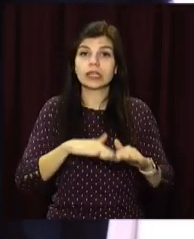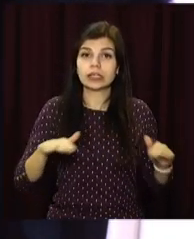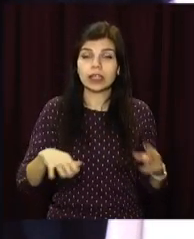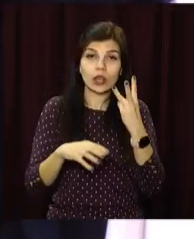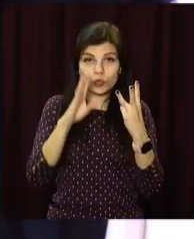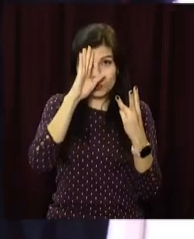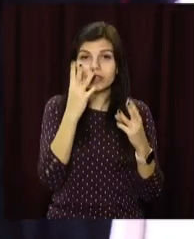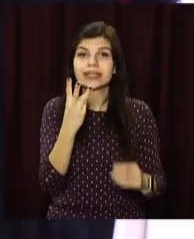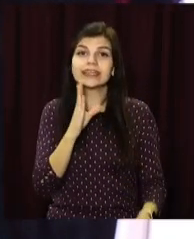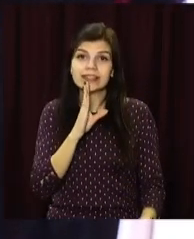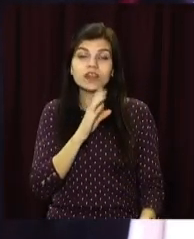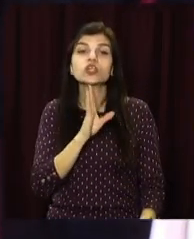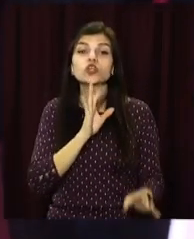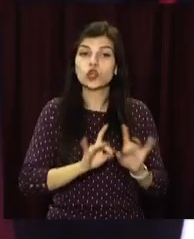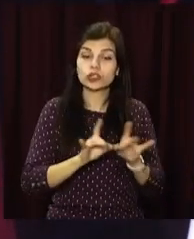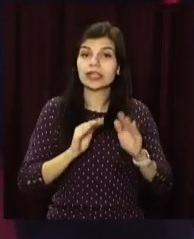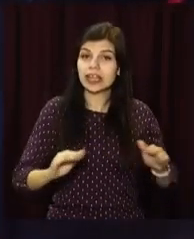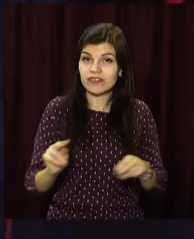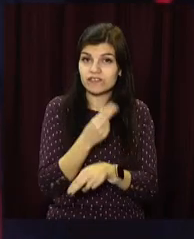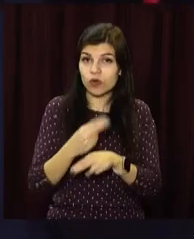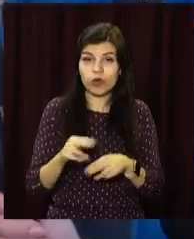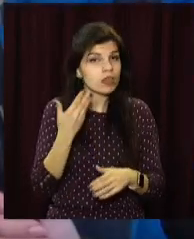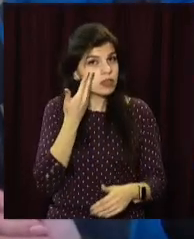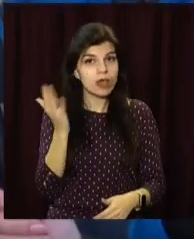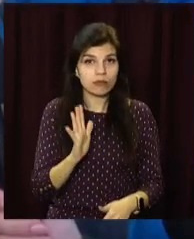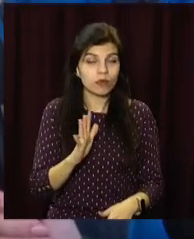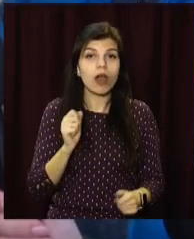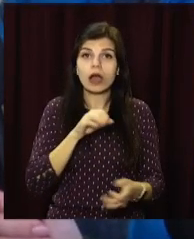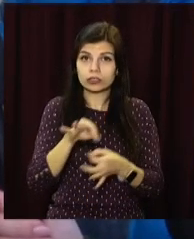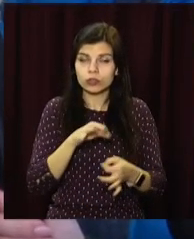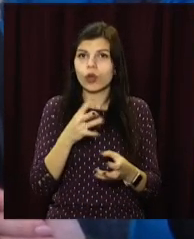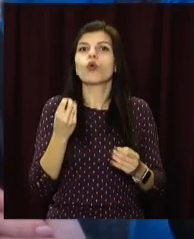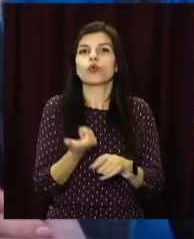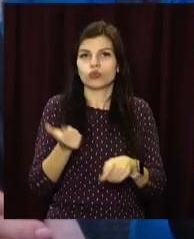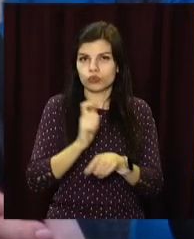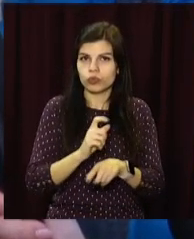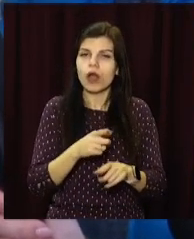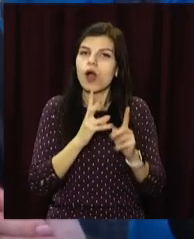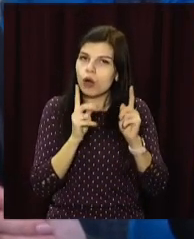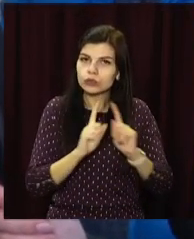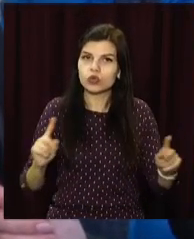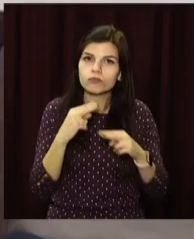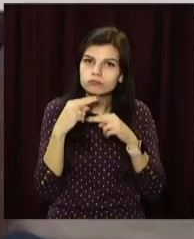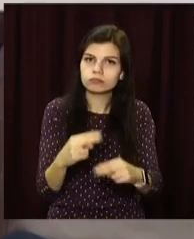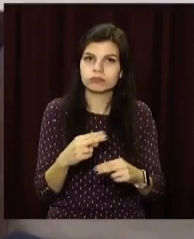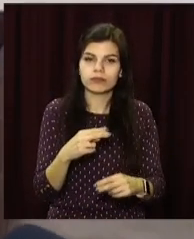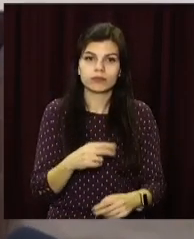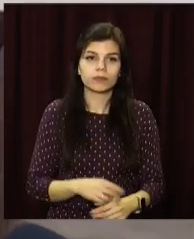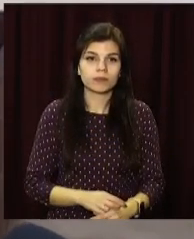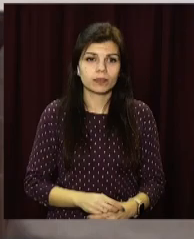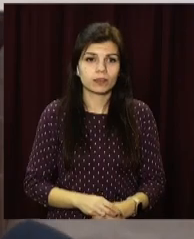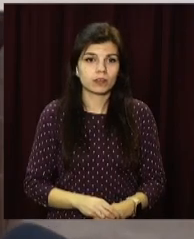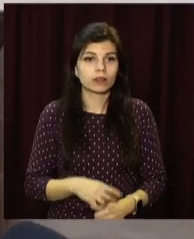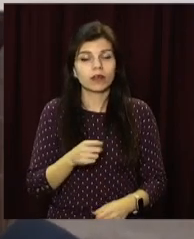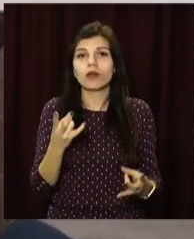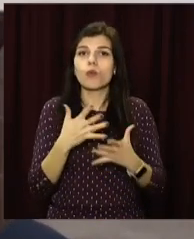троє дівчаток. Жінка розповідає, дітей виховувати нелегко, а сирід тим паче. До них потрібен особливий підхід. Це треба набагато